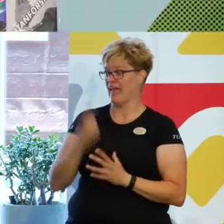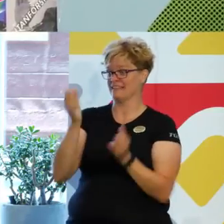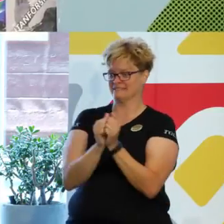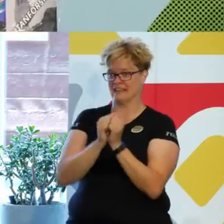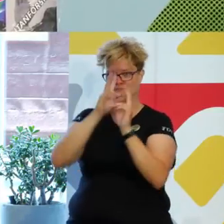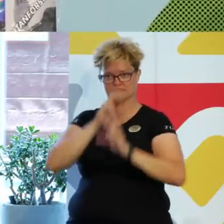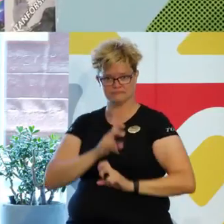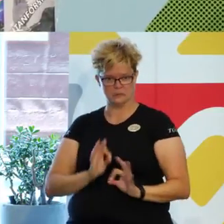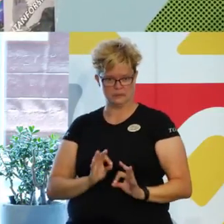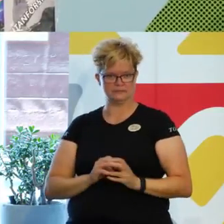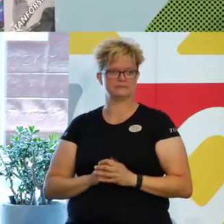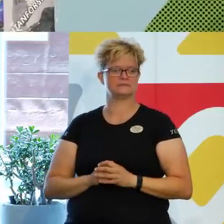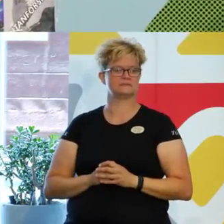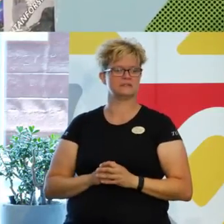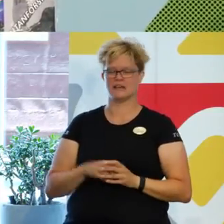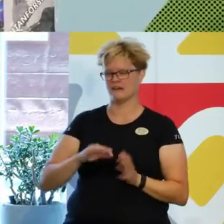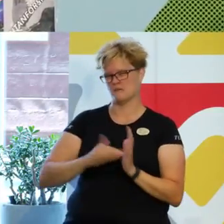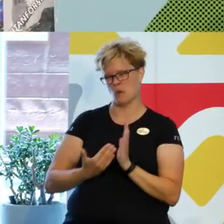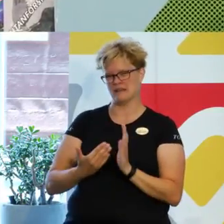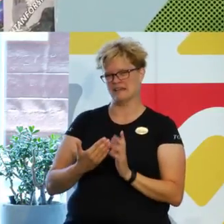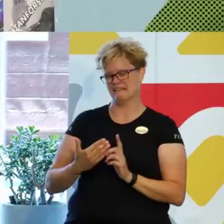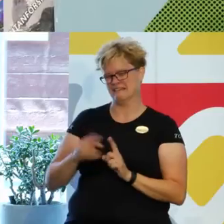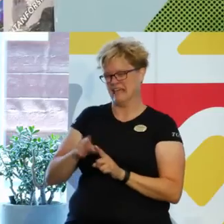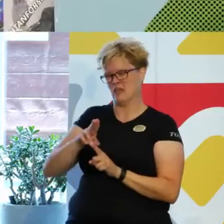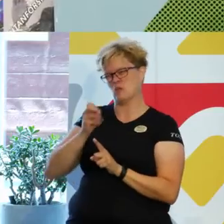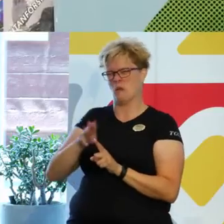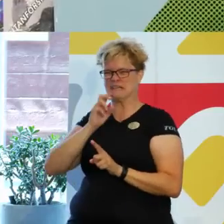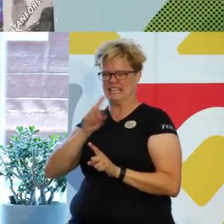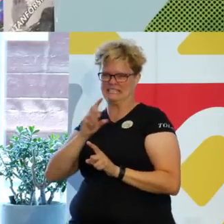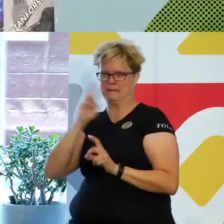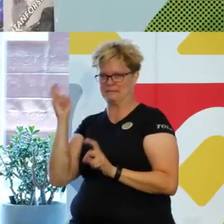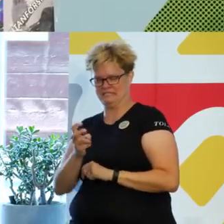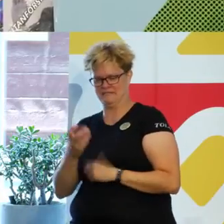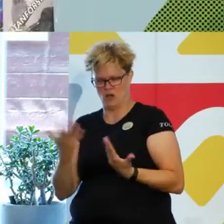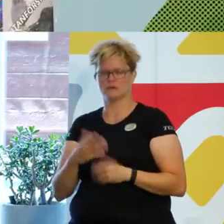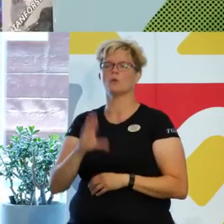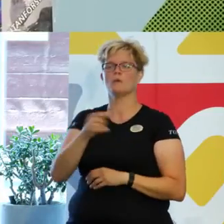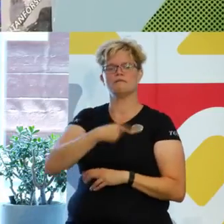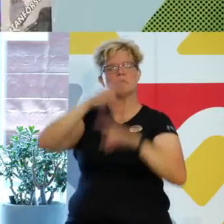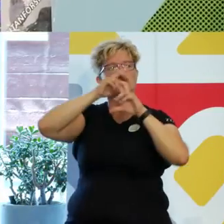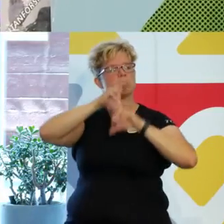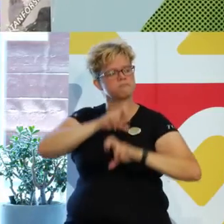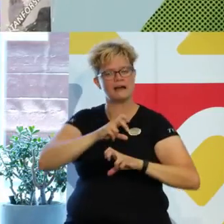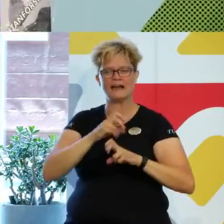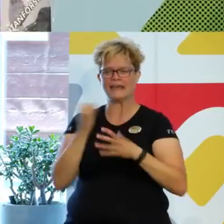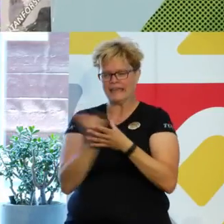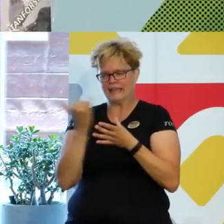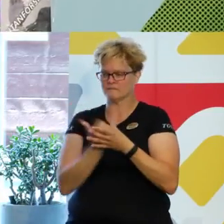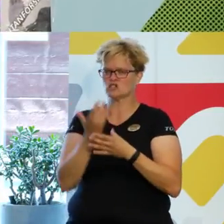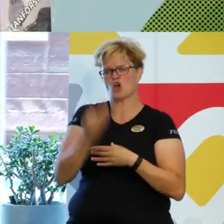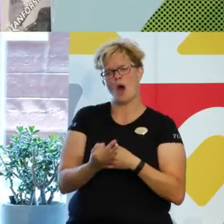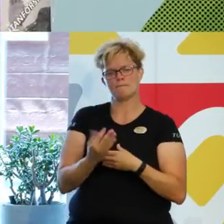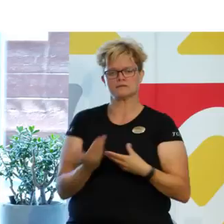reda på det ur ett normkritiskt perspektiv. Det är att vi granskar innanförskapet.